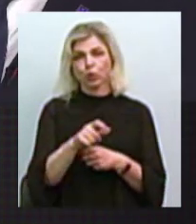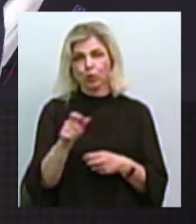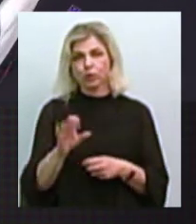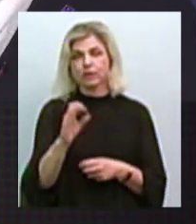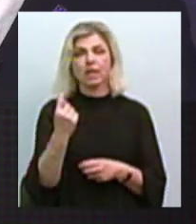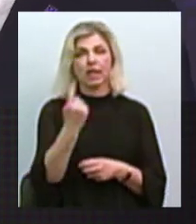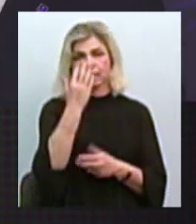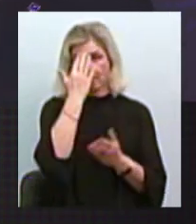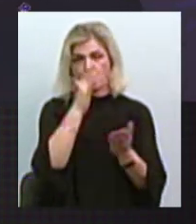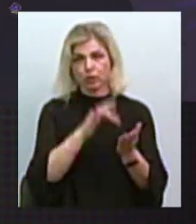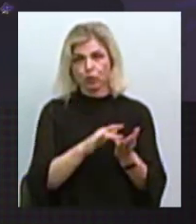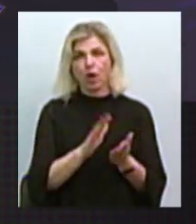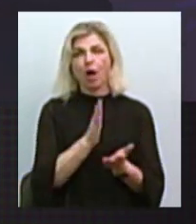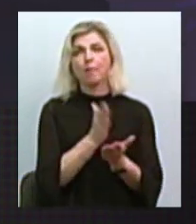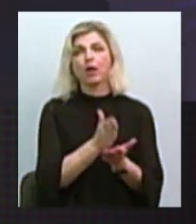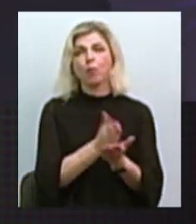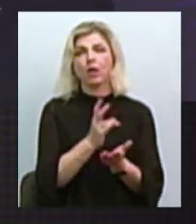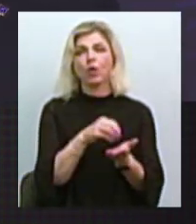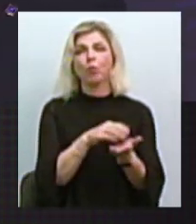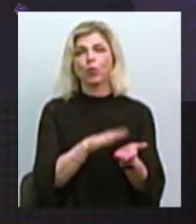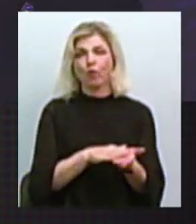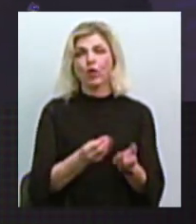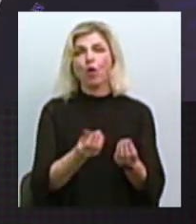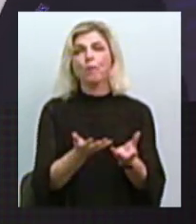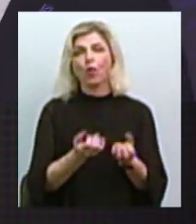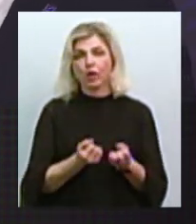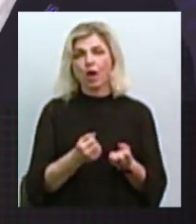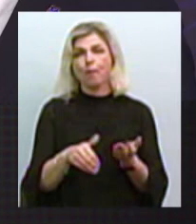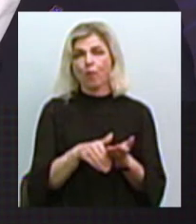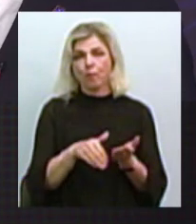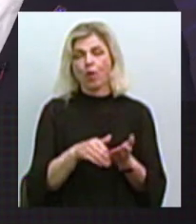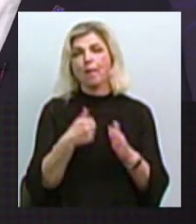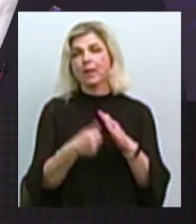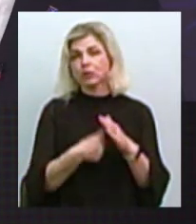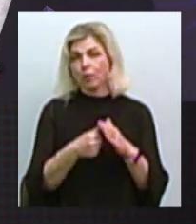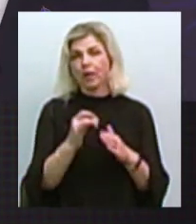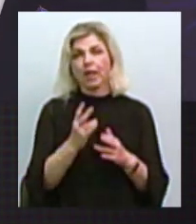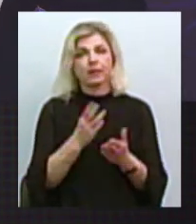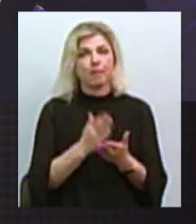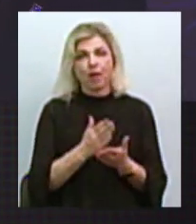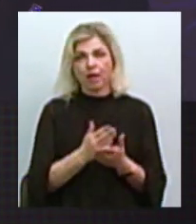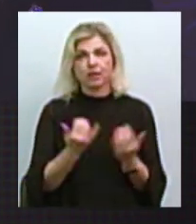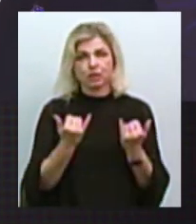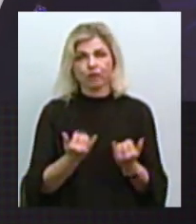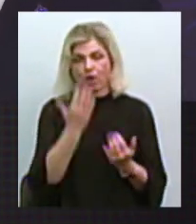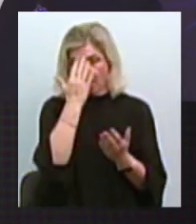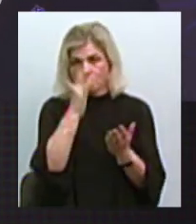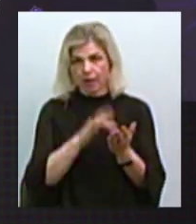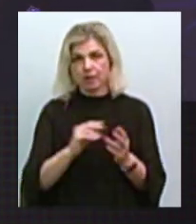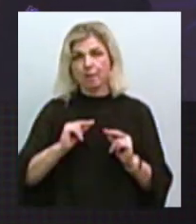єдиною метою – перебувати на обліку, отримувати допомогу по безробіттю і не мати сьогодні на меті